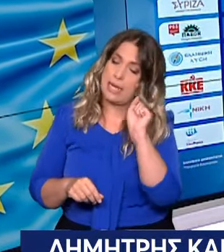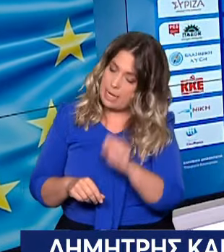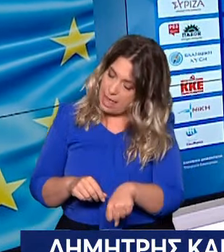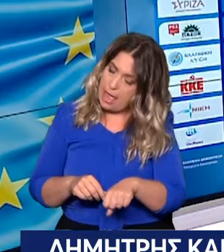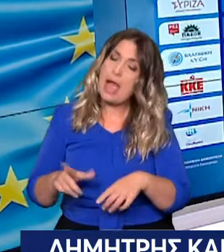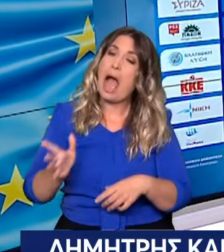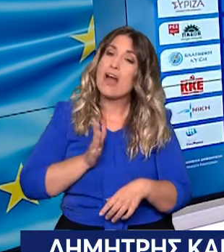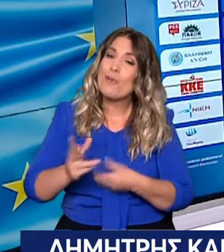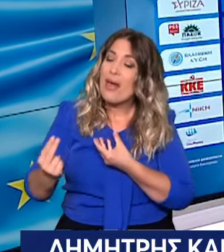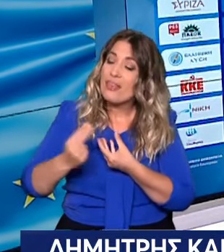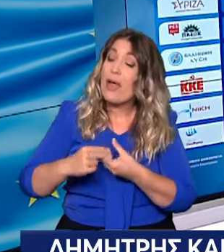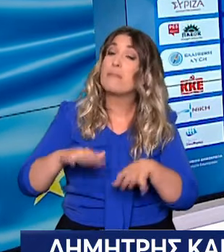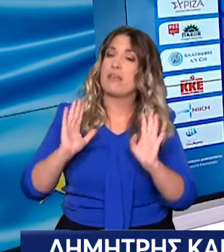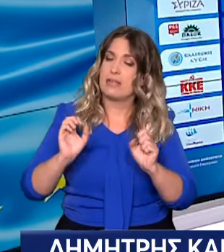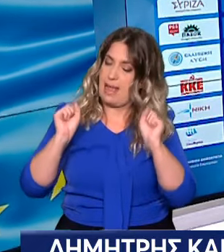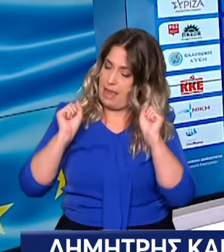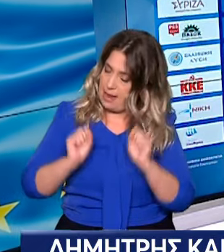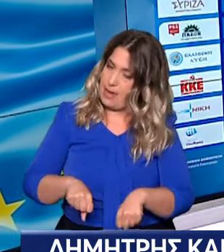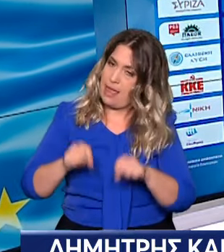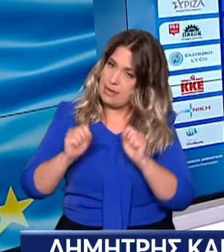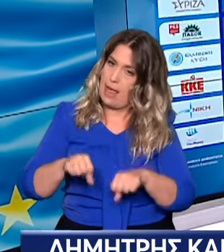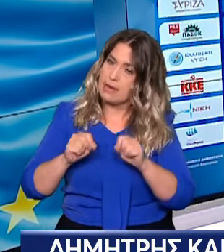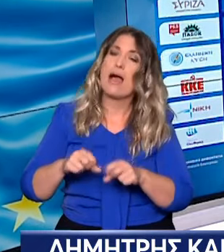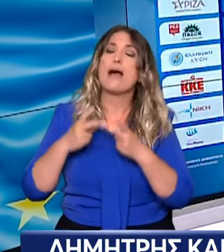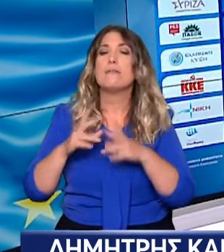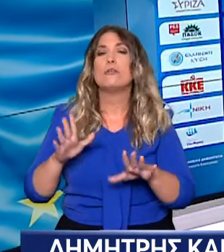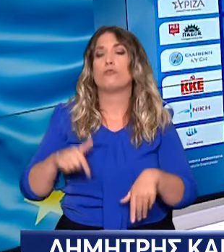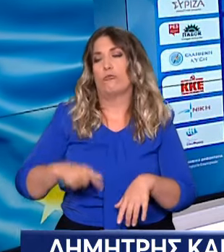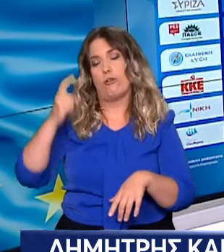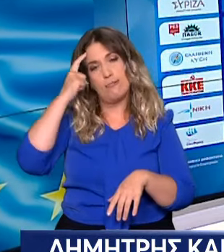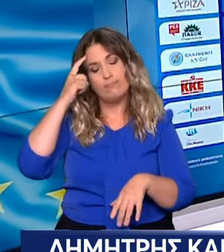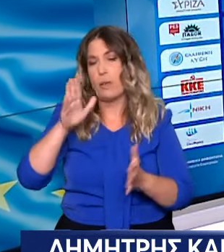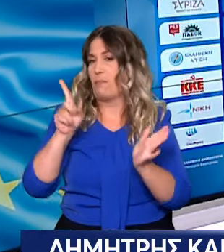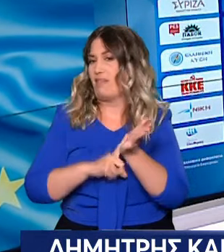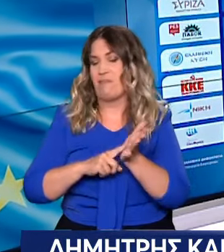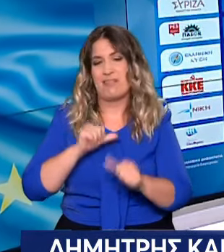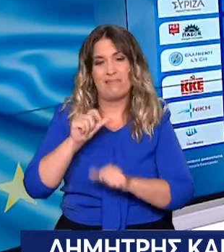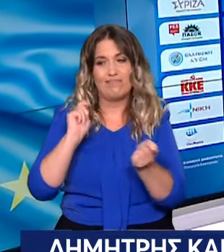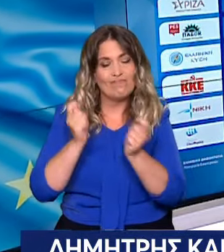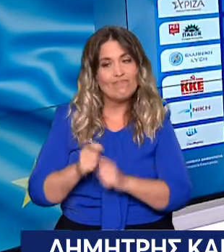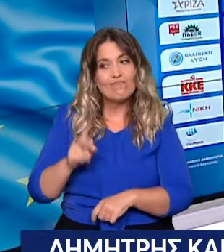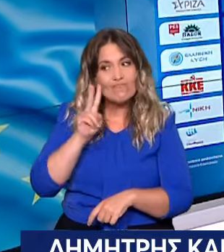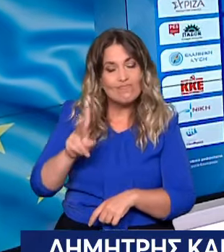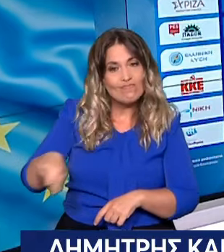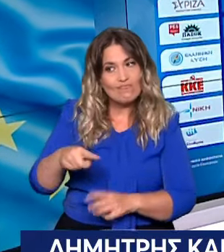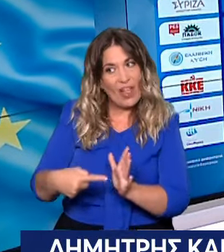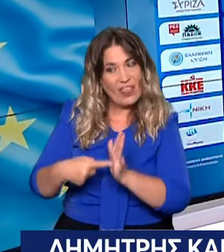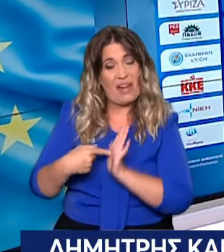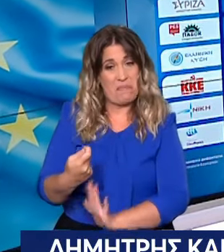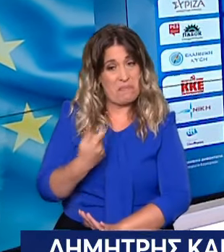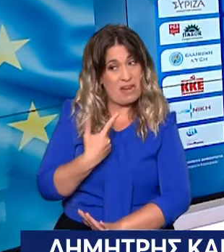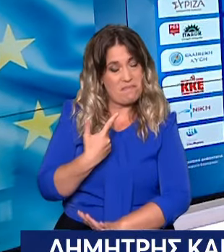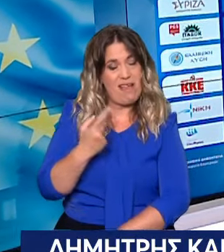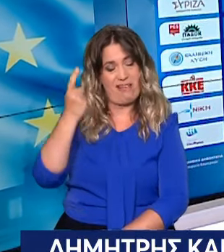ψηφοφόρους τους οποίους πρέπει τώρα να ξανασυναντήσουμε επιταχύνοντας τις μεταρρυθμίσεις και κάνοντας πιο γρήγορα αυτά που